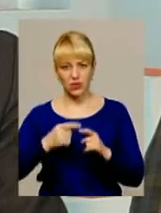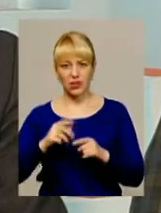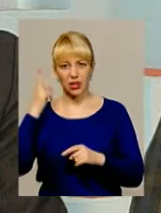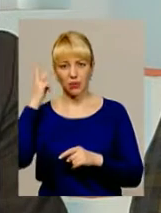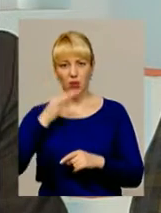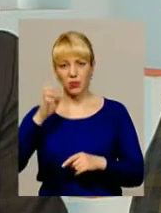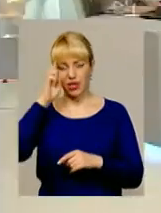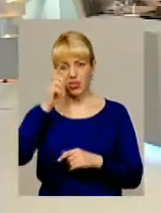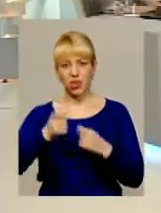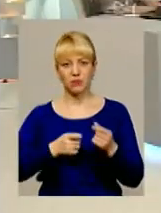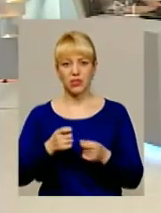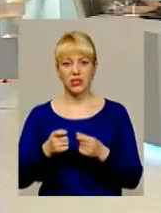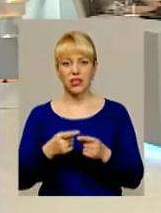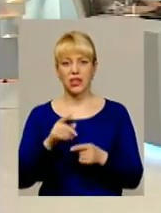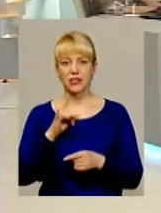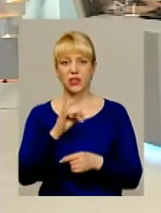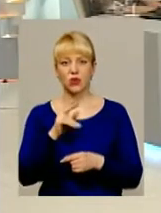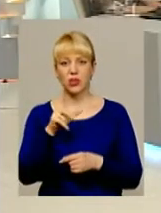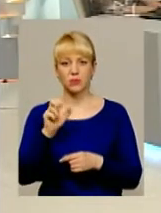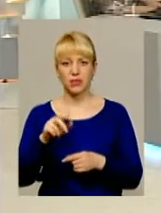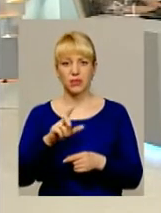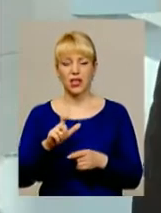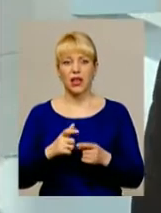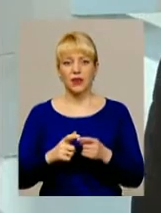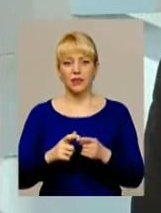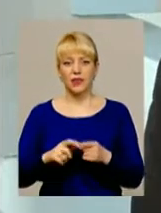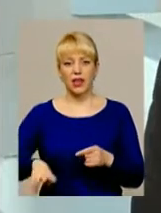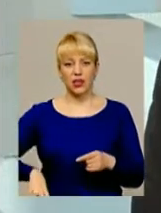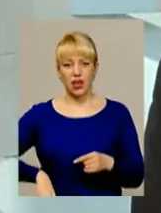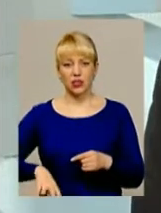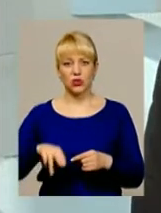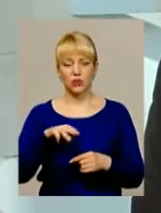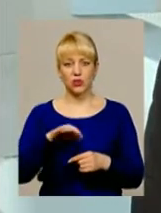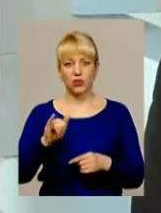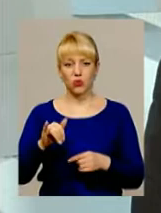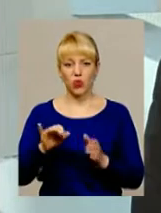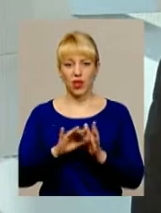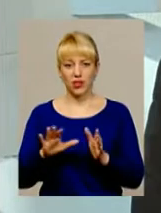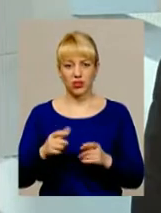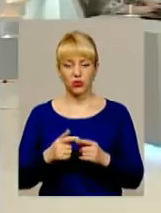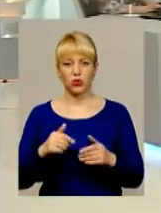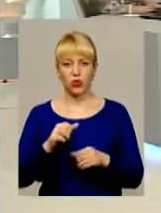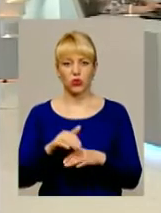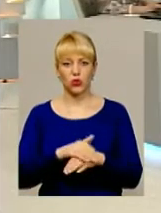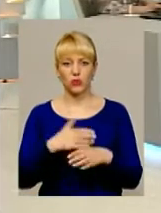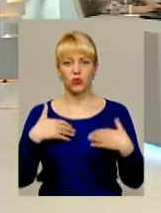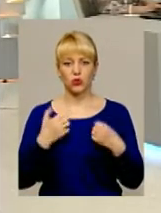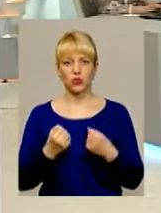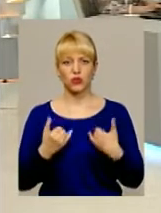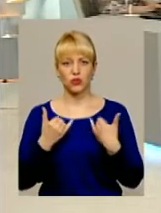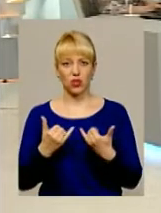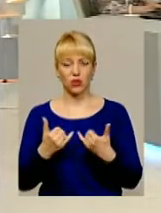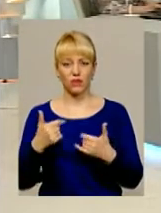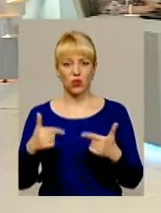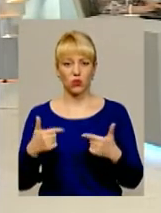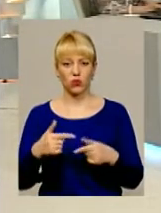облдержадміністрації та Анатолій Іванович Розклас, директор Хмельницького професійного ліцею електроніки. Доброго здоров'я, шановні гості. І